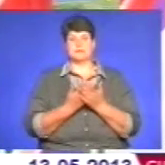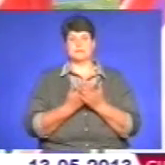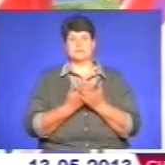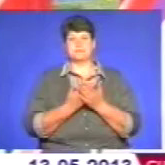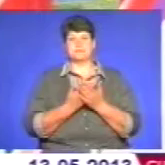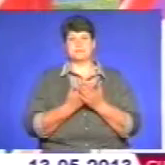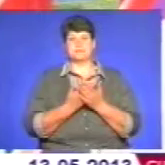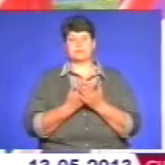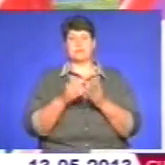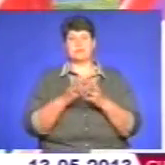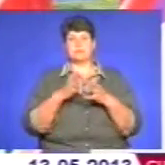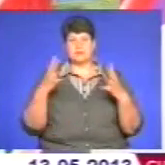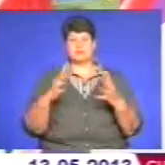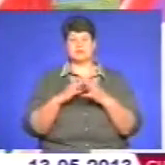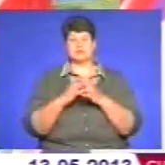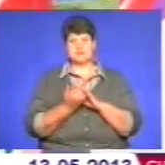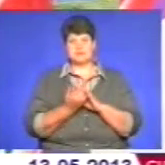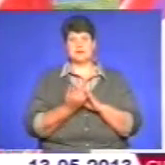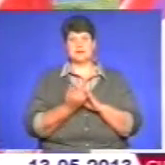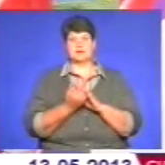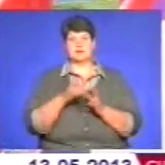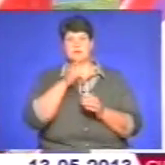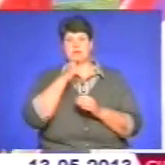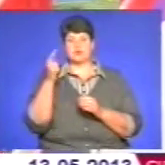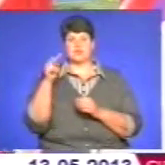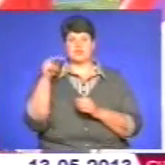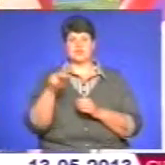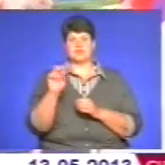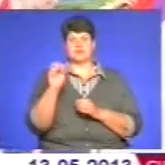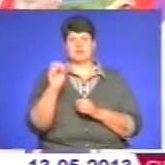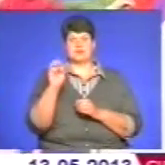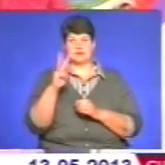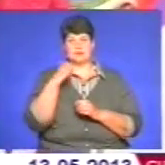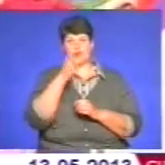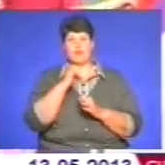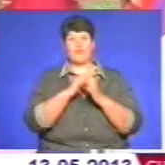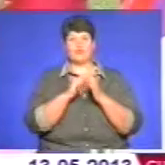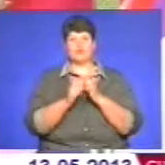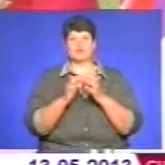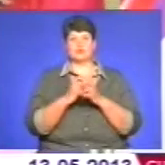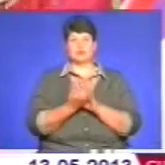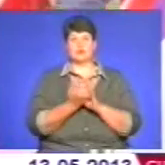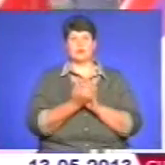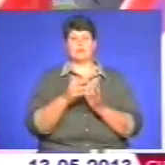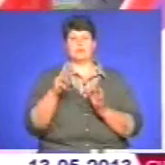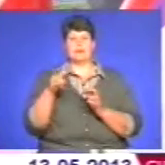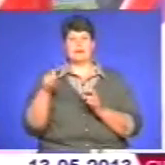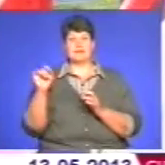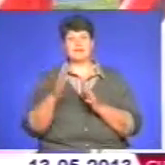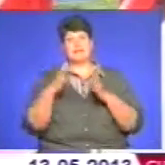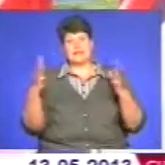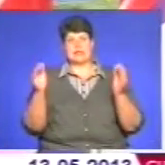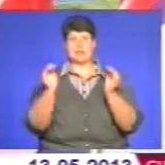населенних пунктів. Я думаю, що протягом 2013 року ми в кожному населеному пункті, і в маленьких населенних пунктах, і в великих,